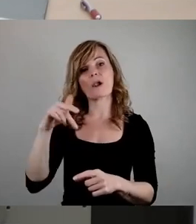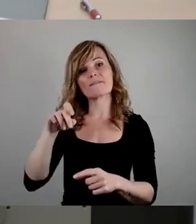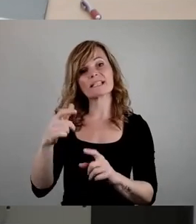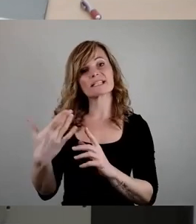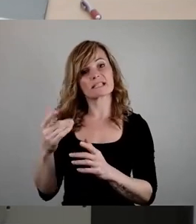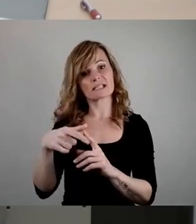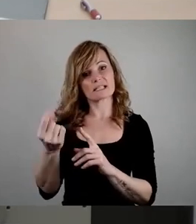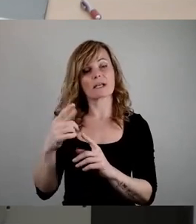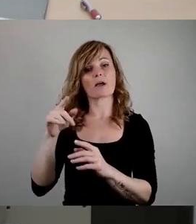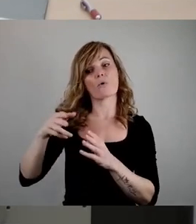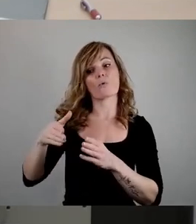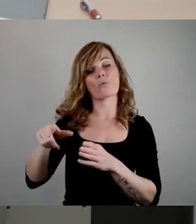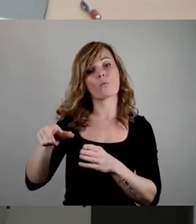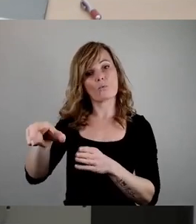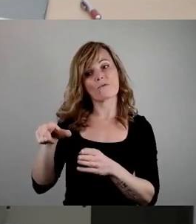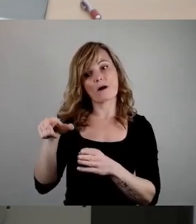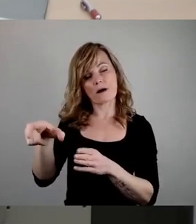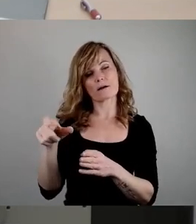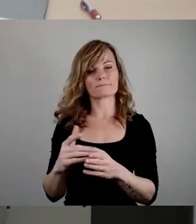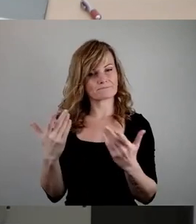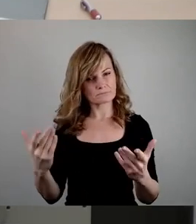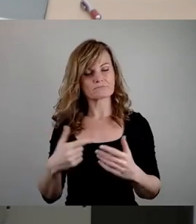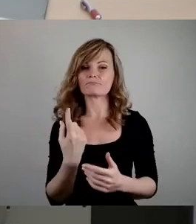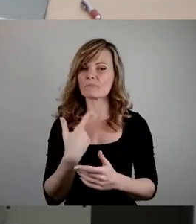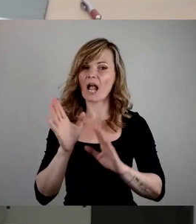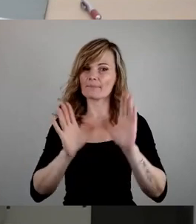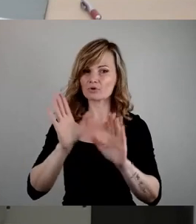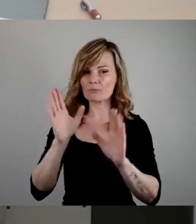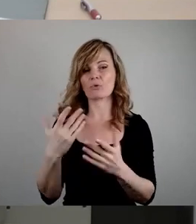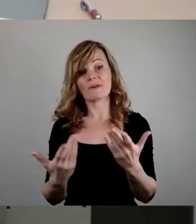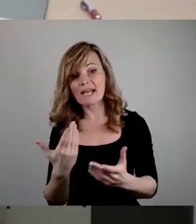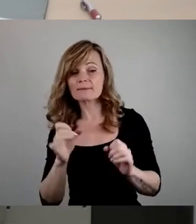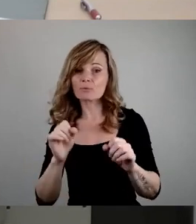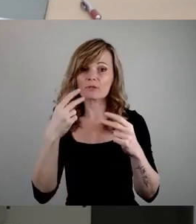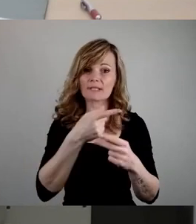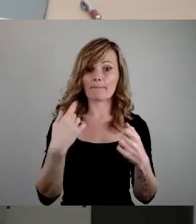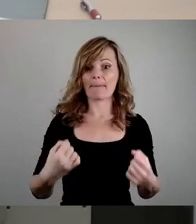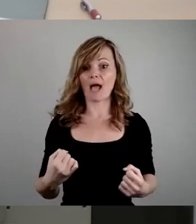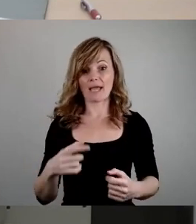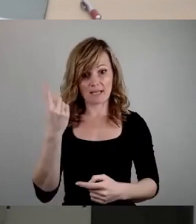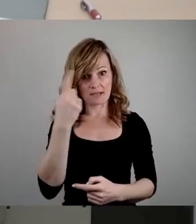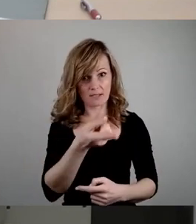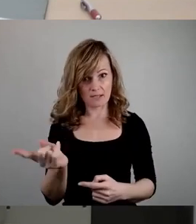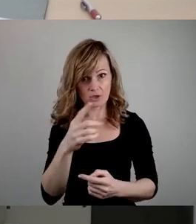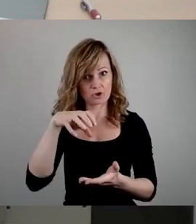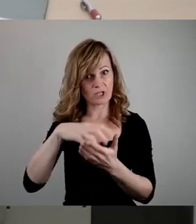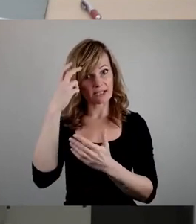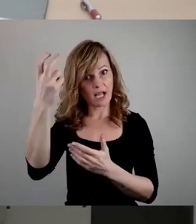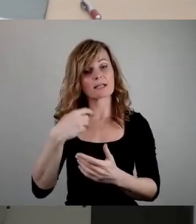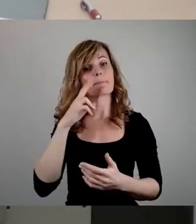dass eine Mehrheit in diesem Stadtrat diese Benennung eben auch gegen rechts